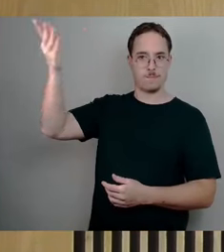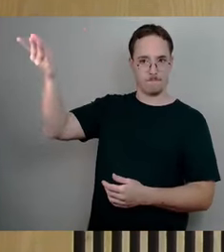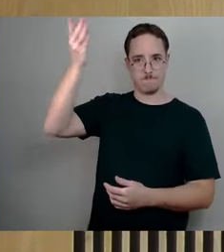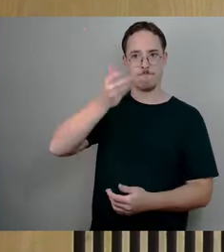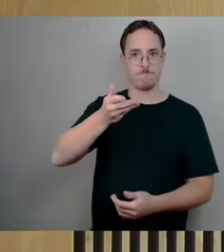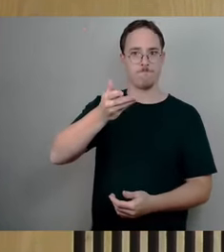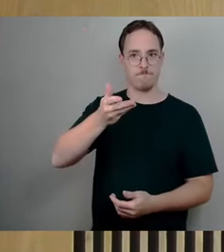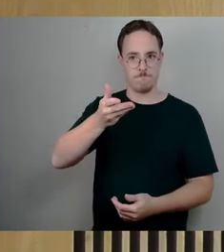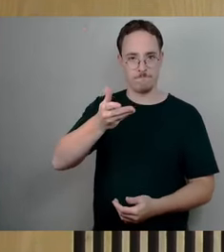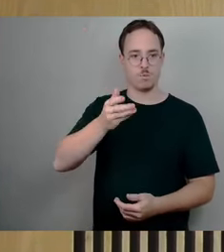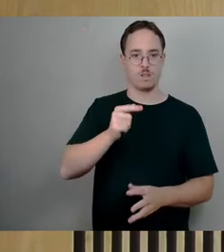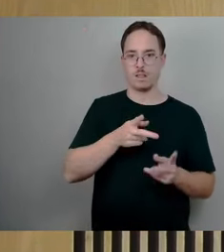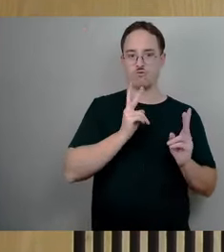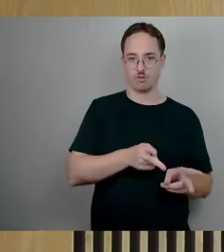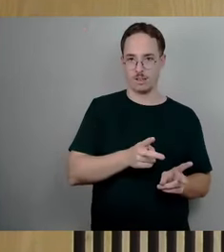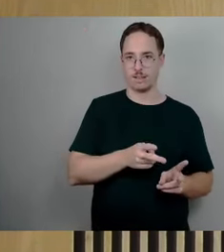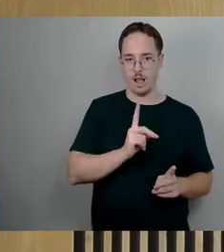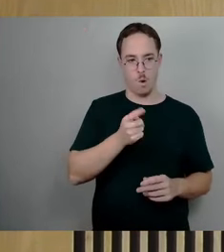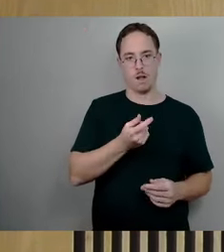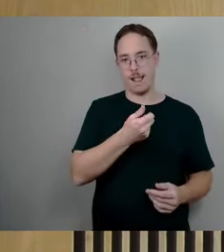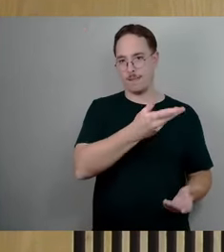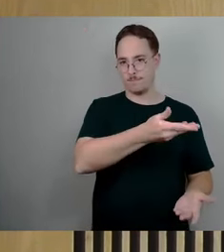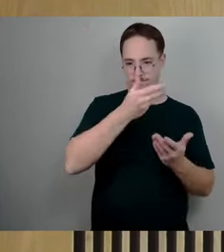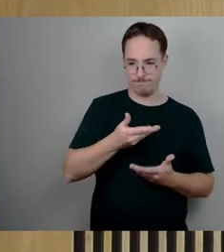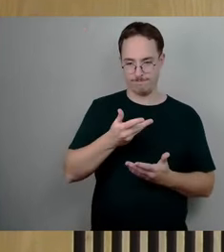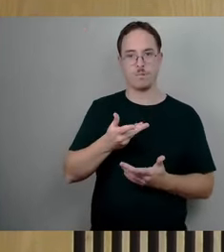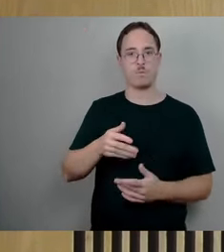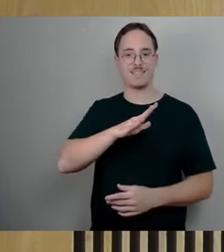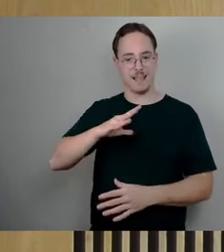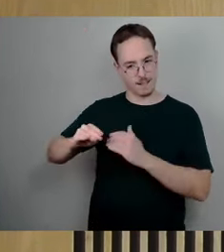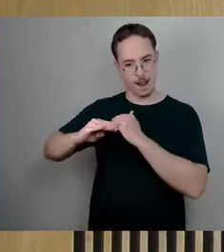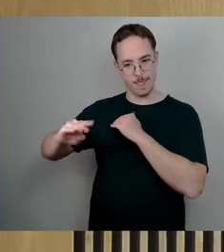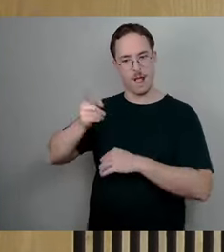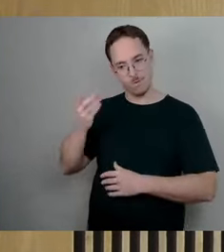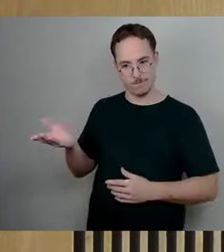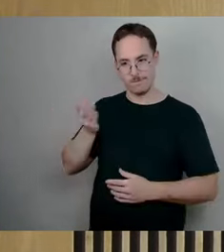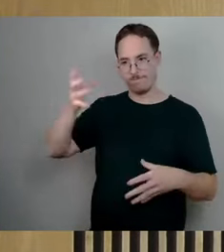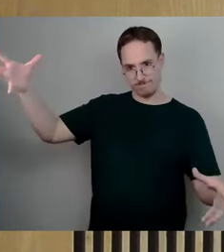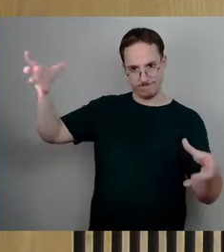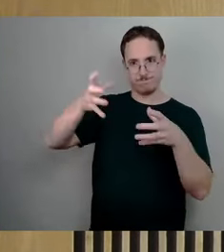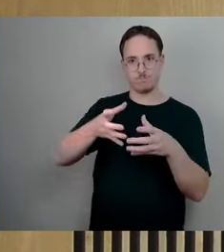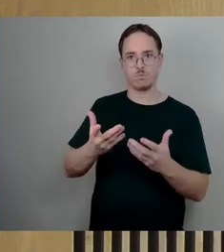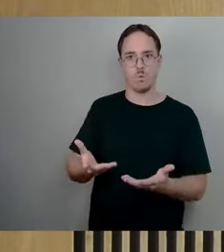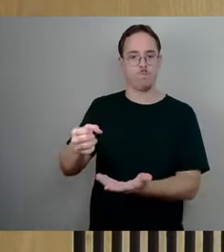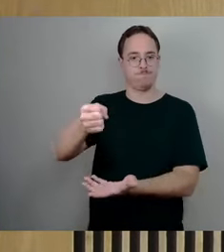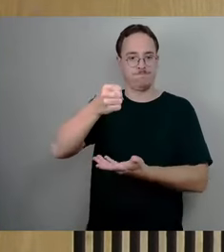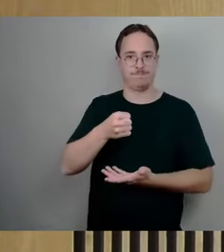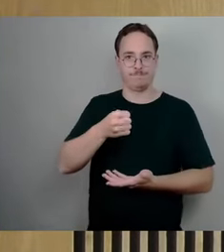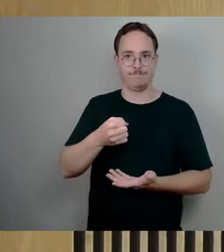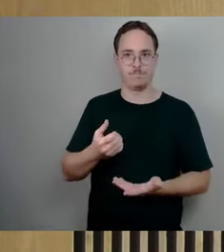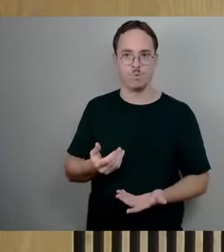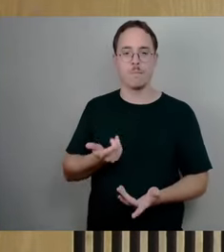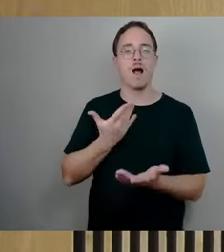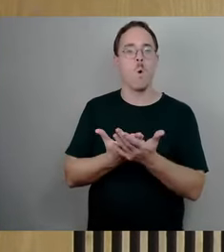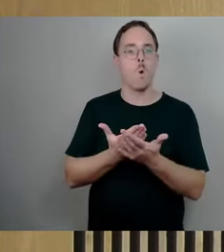und es muss auch Geld, denke ich, vom Land geben. Was gibt es da für konkrete Aussagen dazu und ich würde auch gerne wissen, ob ich